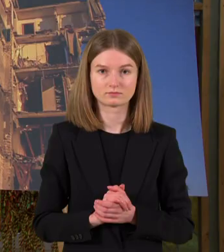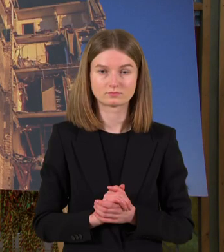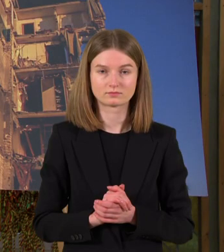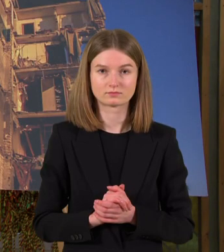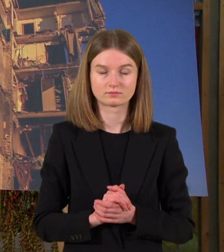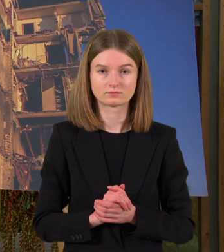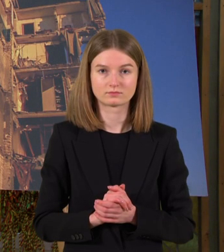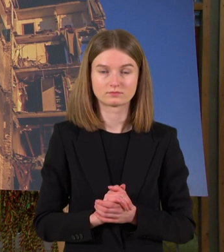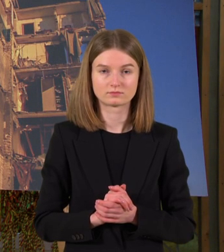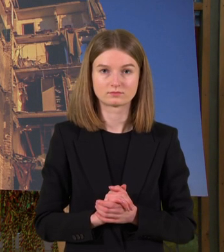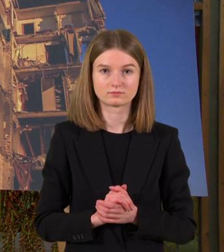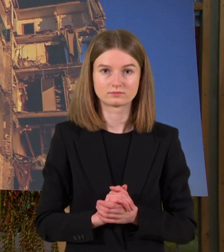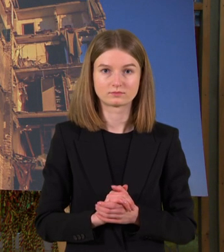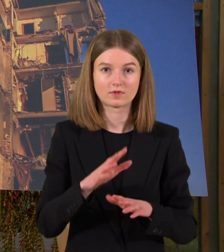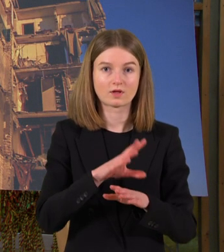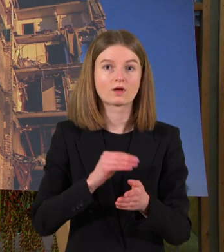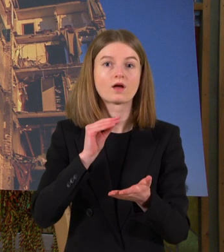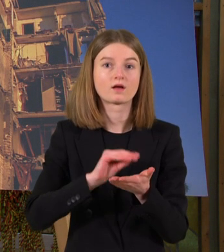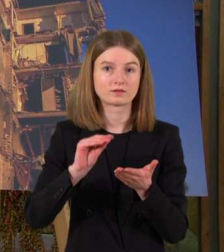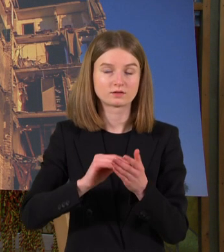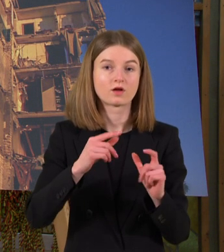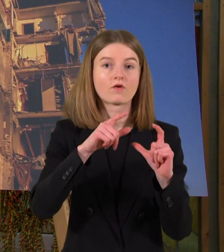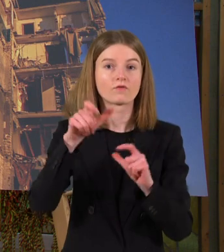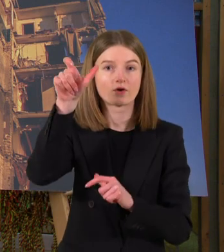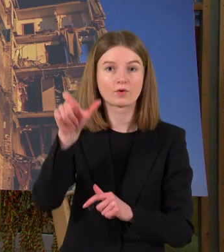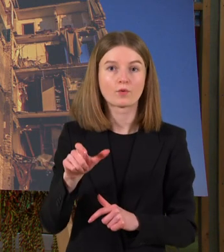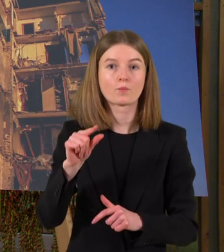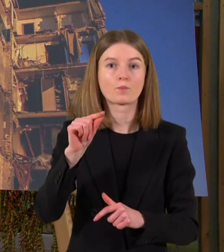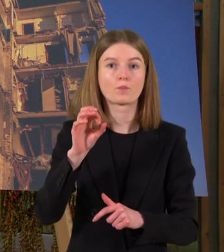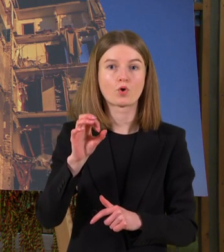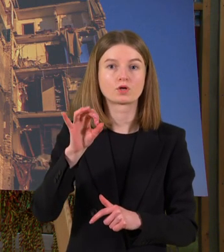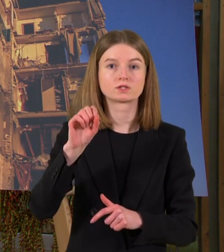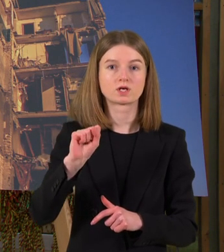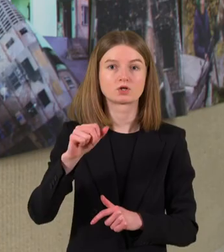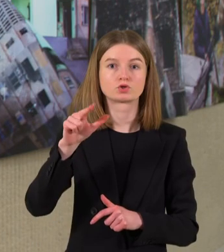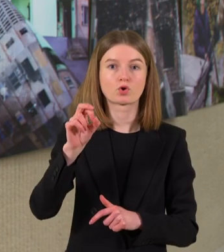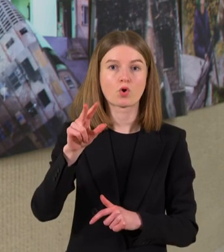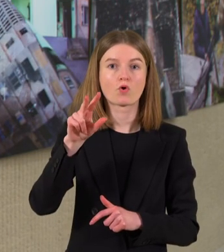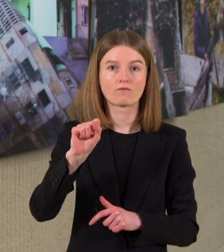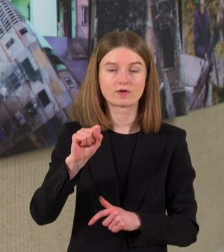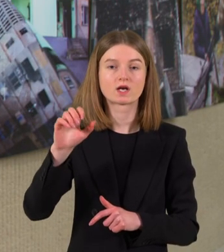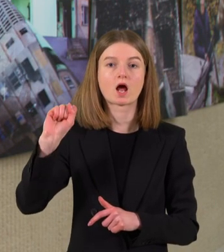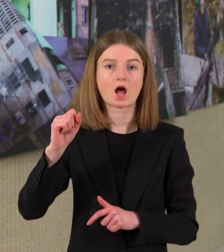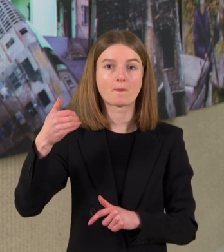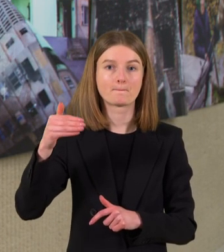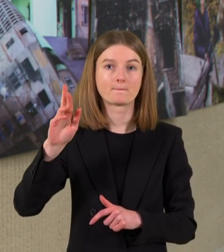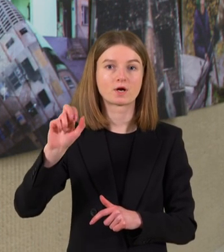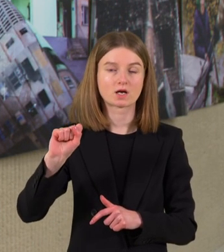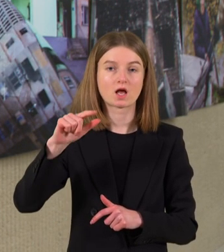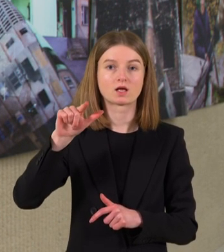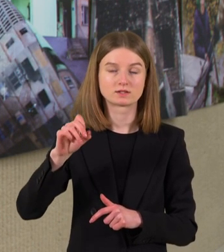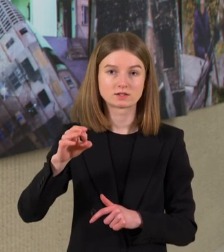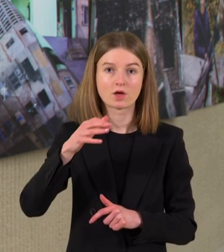Seimo kanceliarijos fotografija Olga Posaškova ir spaudos fotografas Martynas Ambrazas. Pernai